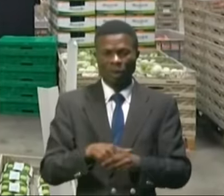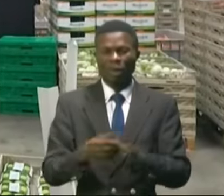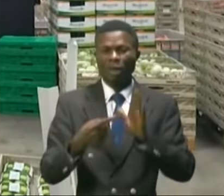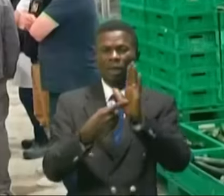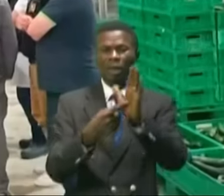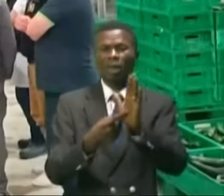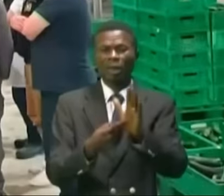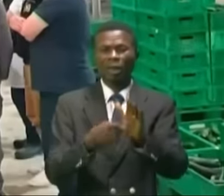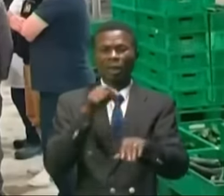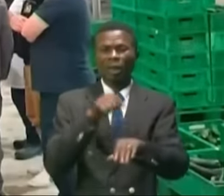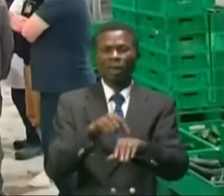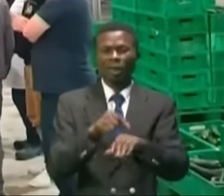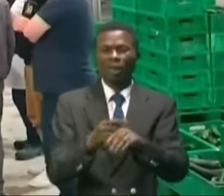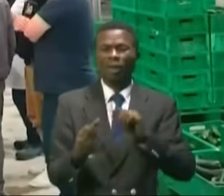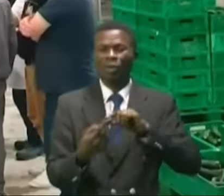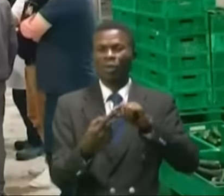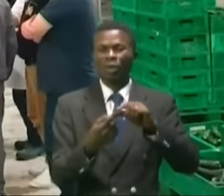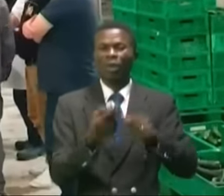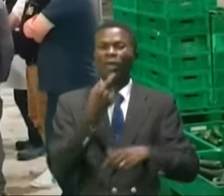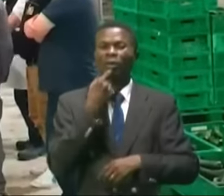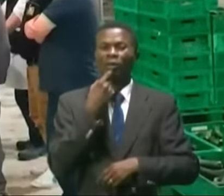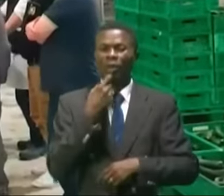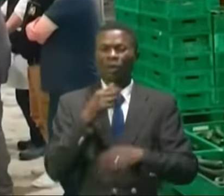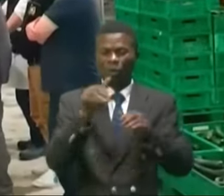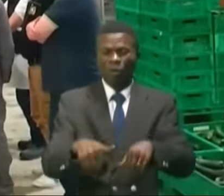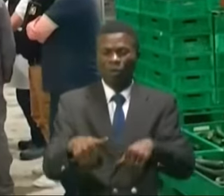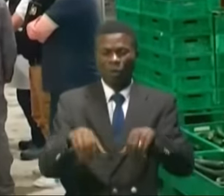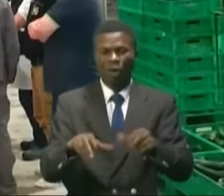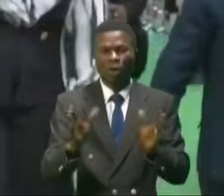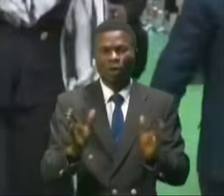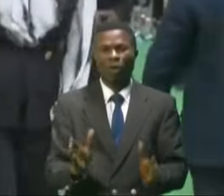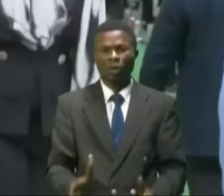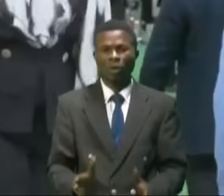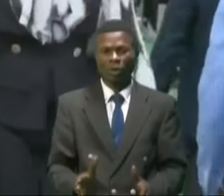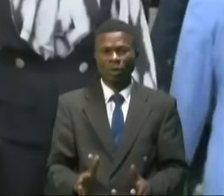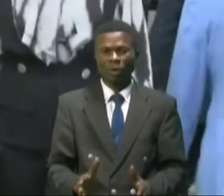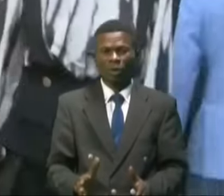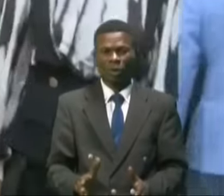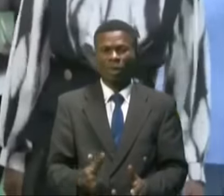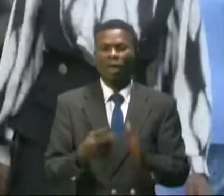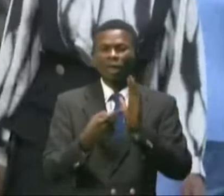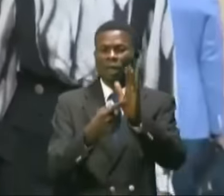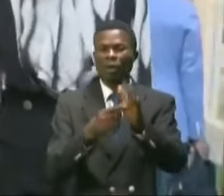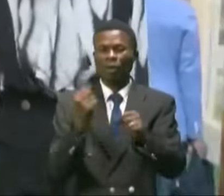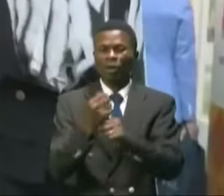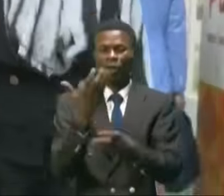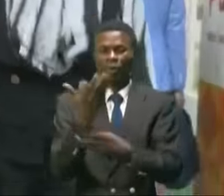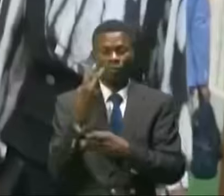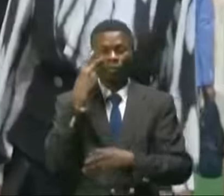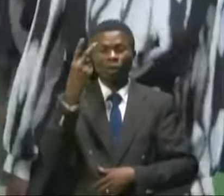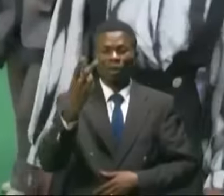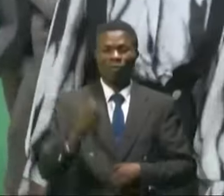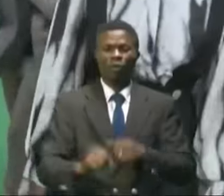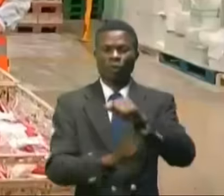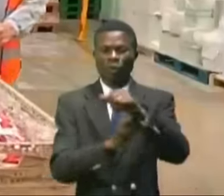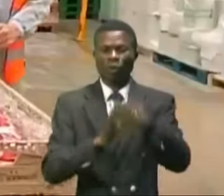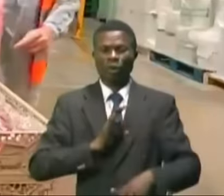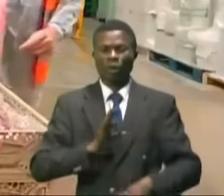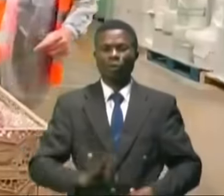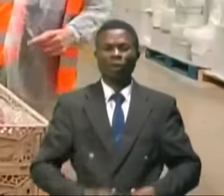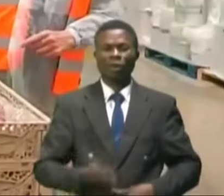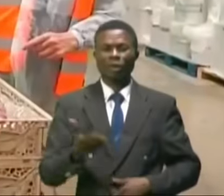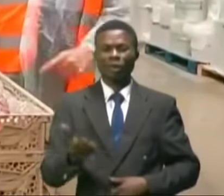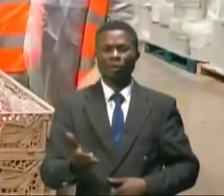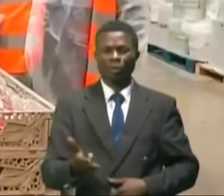intervient dans un contexte particulier de l'histoire de l'agriculture congolaise en ce qu'elle traduit en acte la vision du chef de l'État, Félix